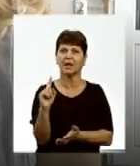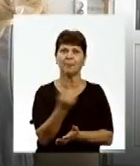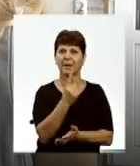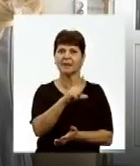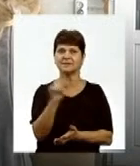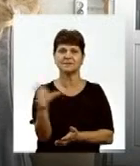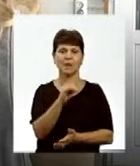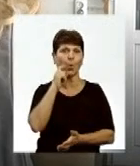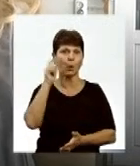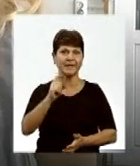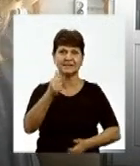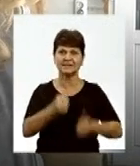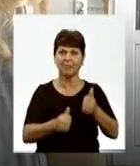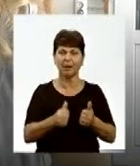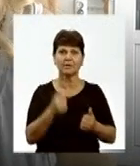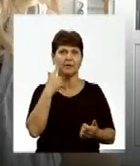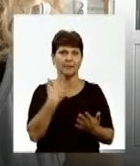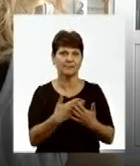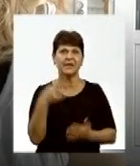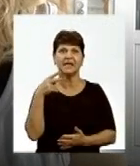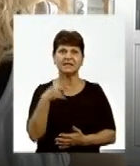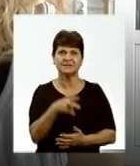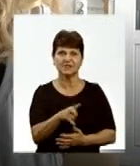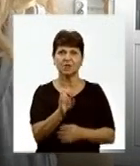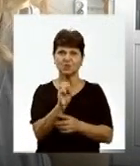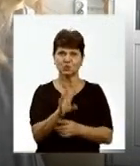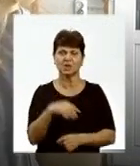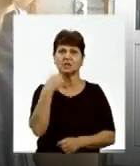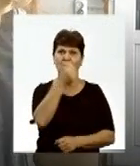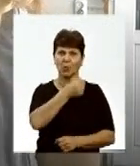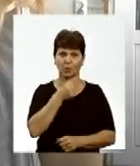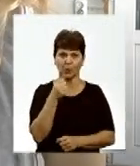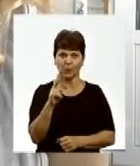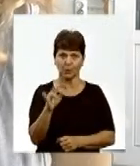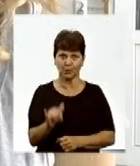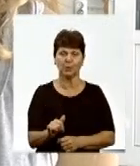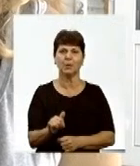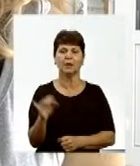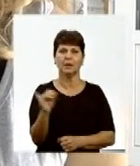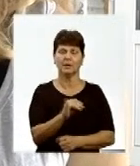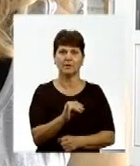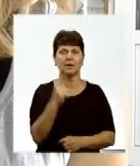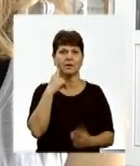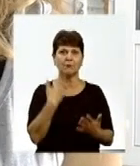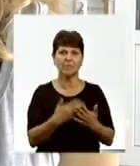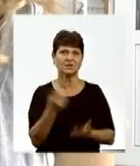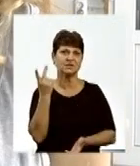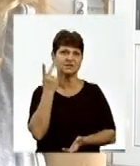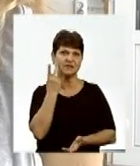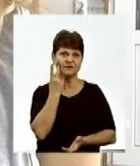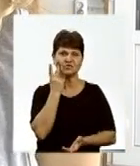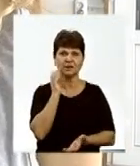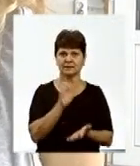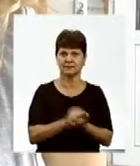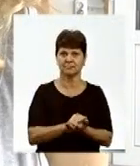всеукраїнських змаганнях десь з 2014 року. І майже завжди ми брали